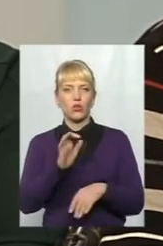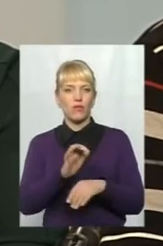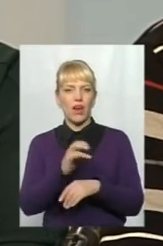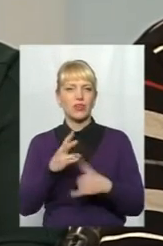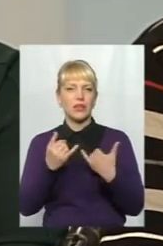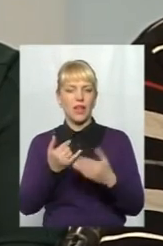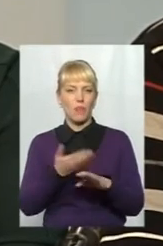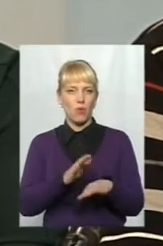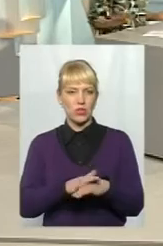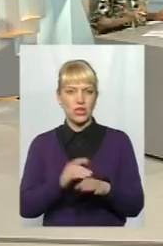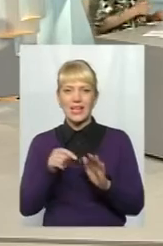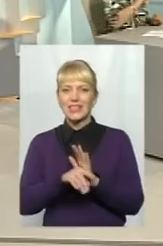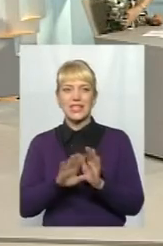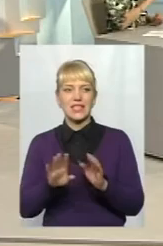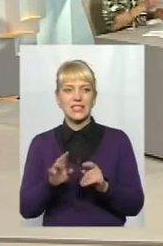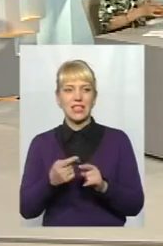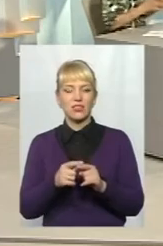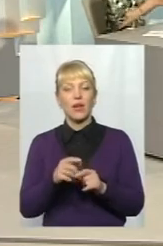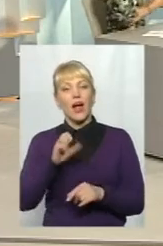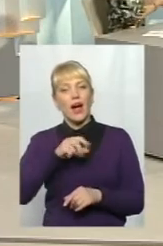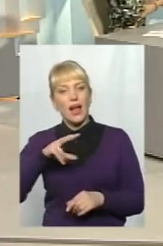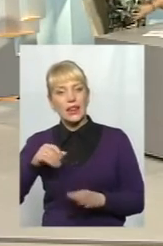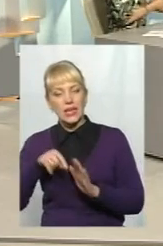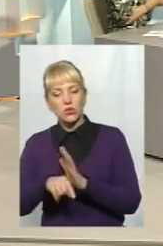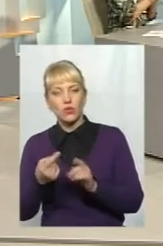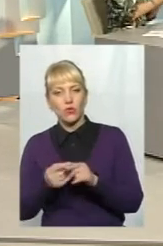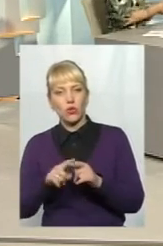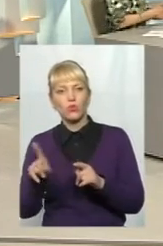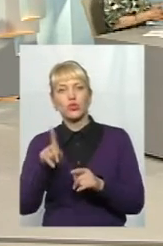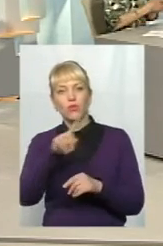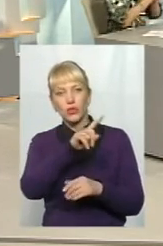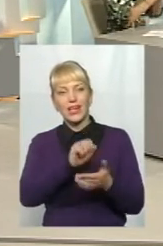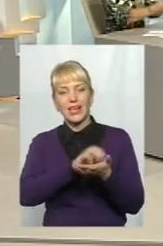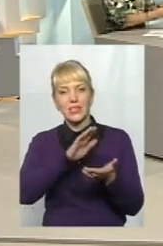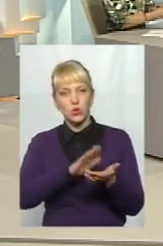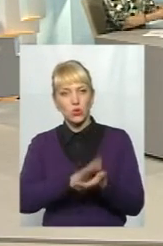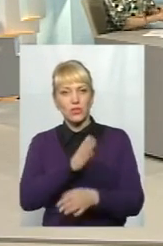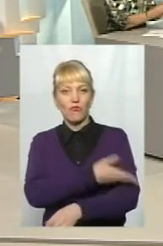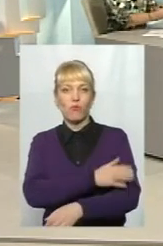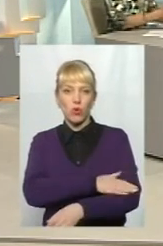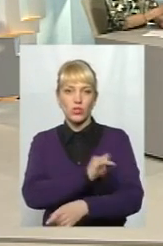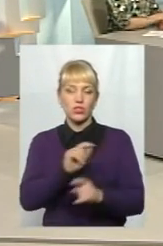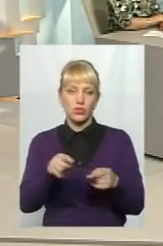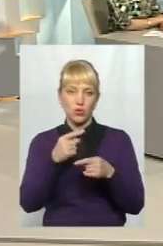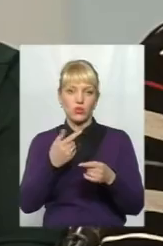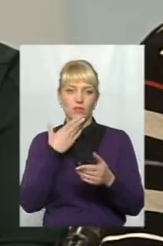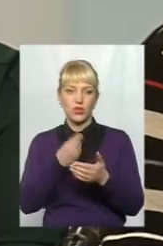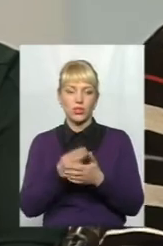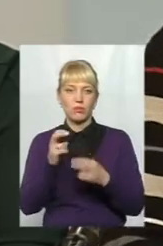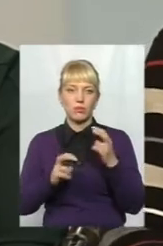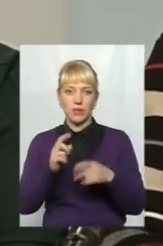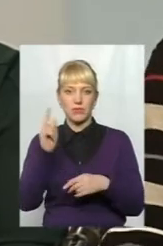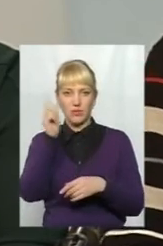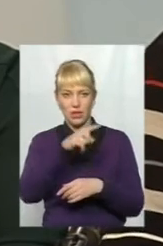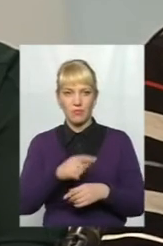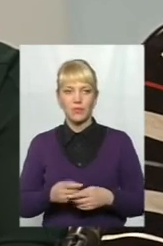означає сьогодні, що… суть в тому, що вони реєструються в Польщі і створюють свої підприємства там. Те, що ще є,